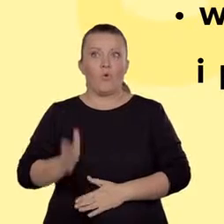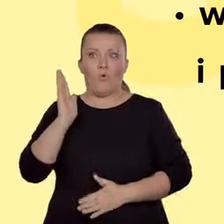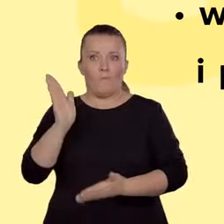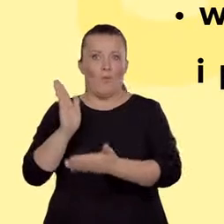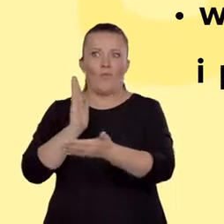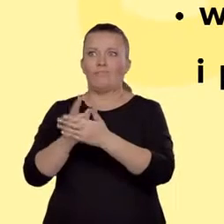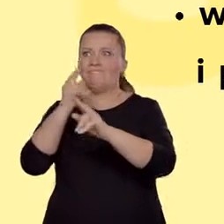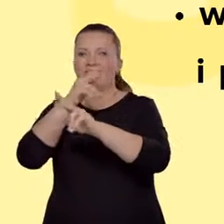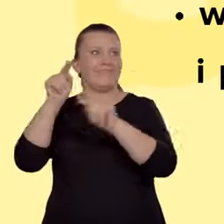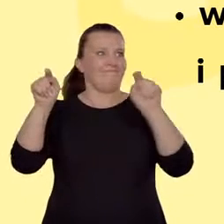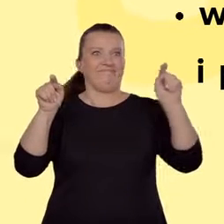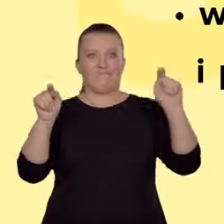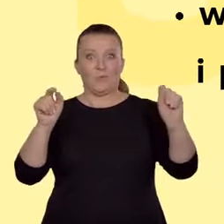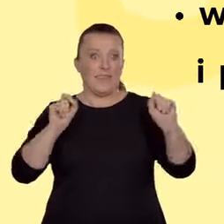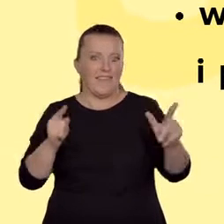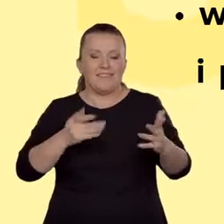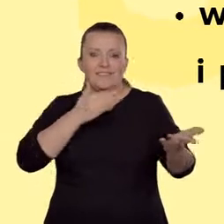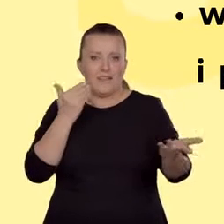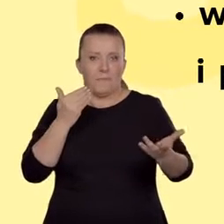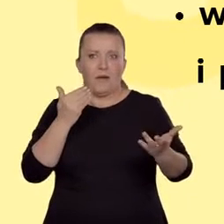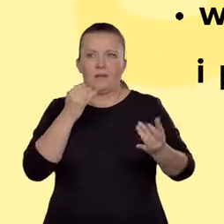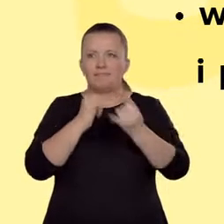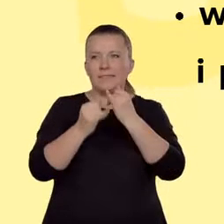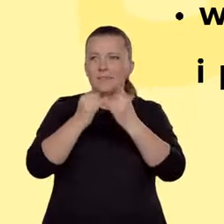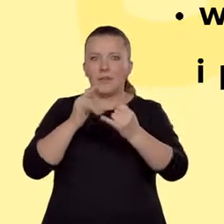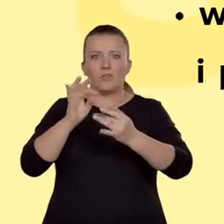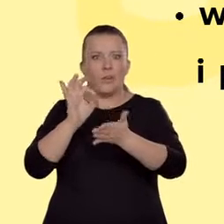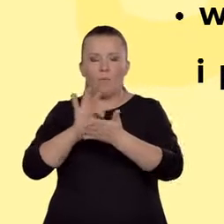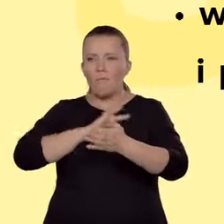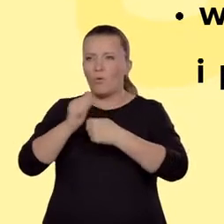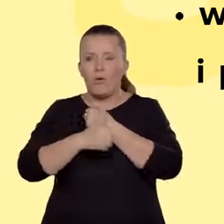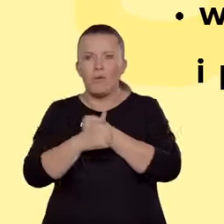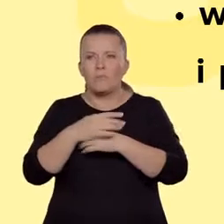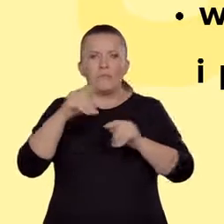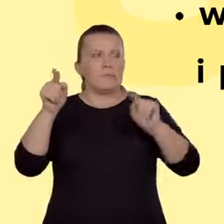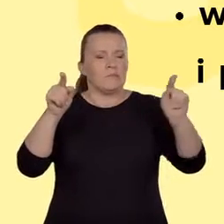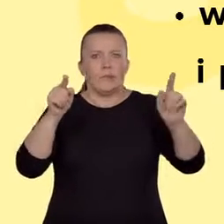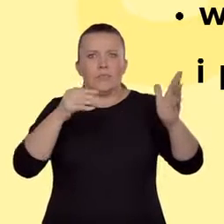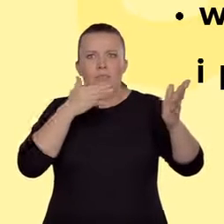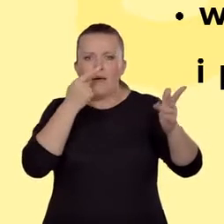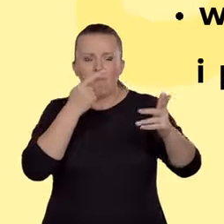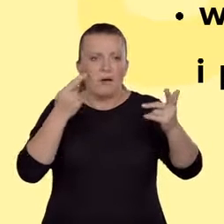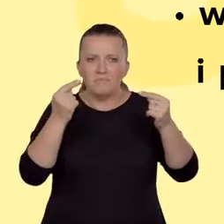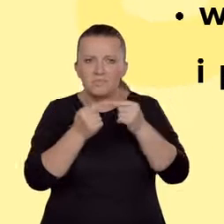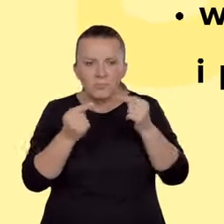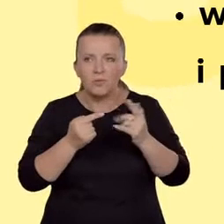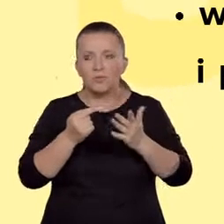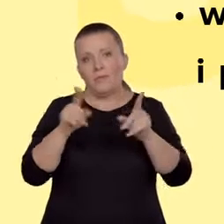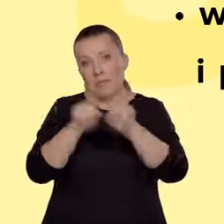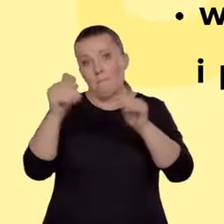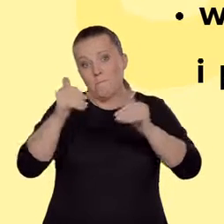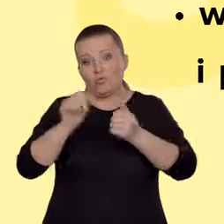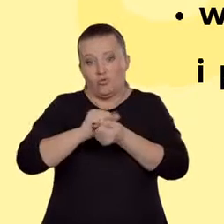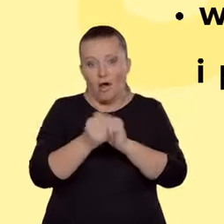znalazło potwierdzenie w analizie? A jeśli nie wszystko odpowiada naszej hipotezie interpretacyjnej, jak wspomniałem wcześniej, też warto o tym wspomnieć